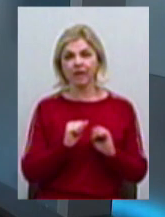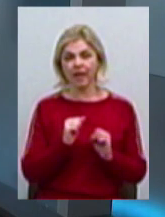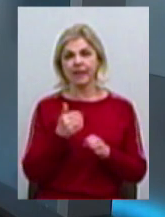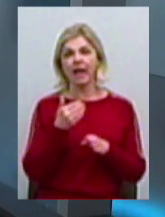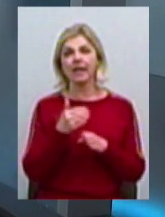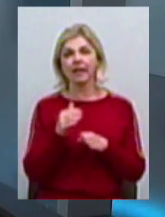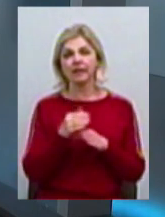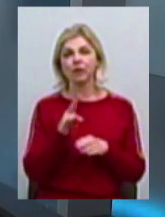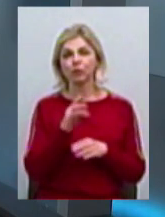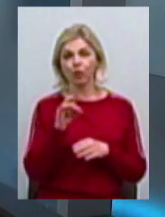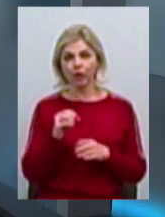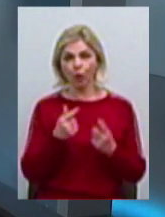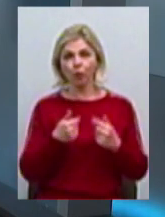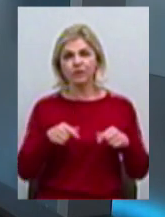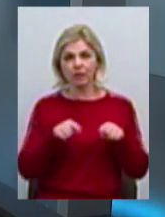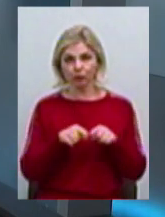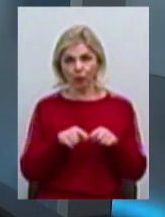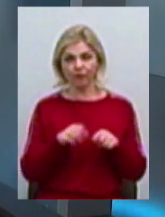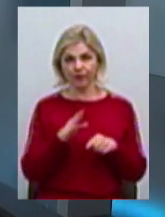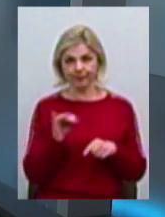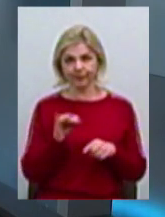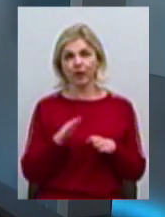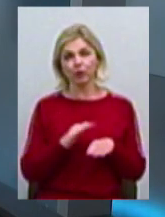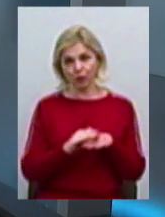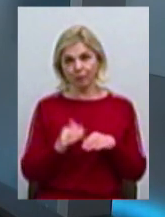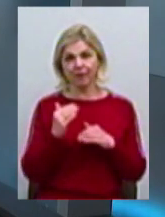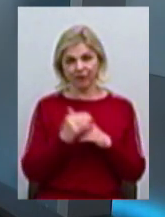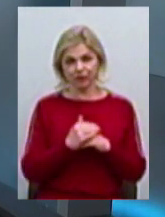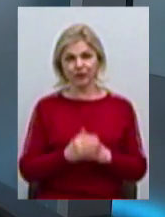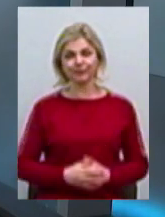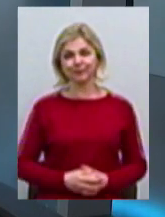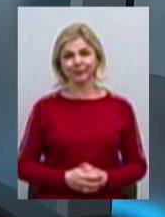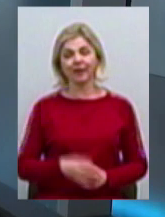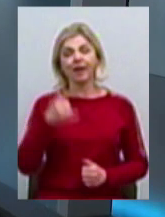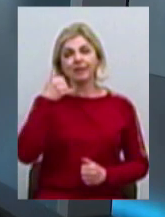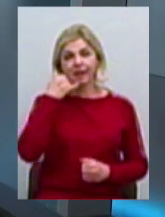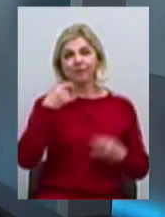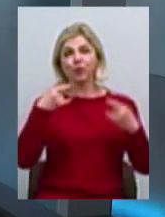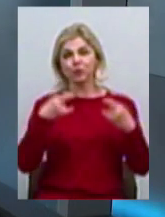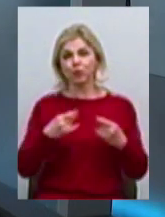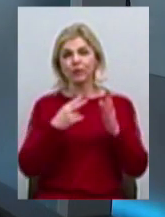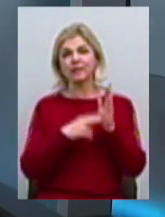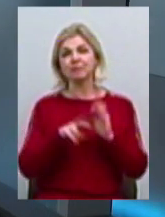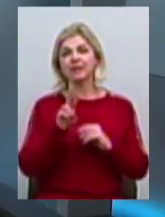установи «СФАІСКОРОЧЕНО». Вітаю, Яна. Добрий вечір. Телефон студії 76